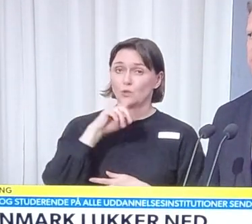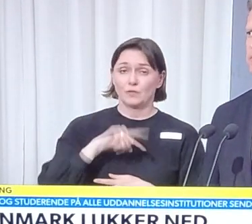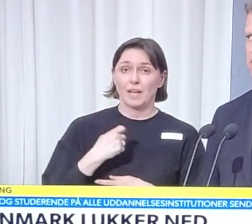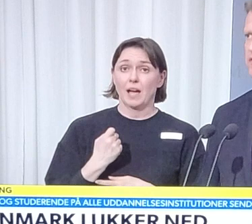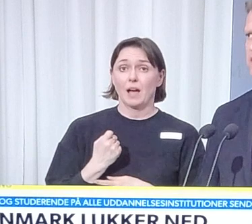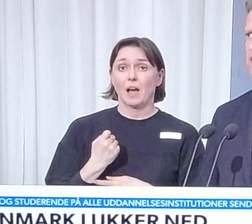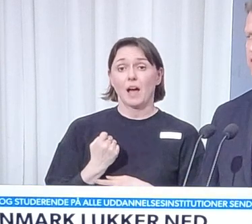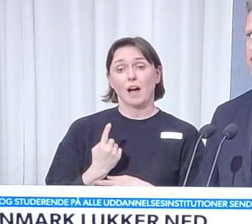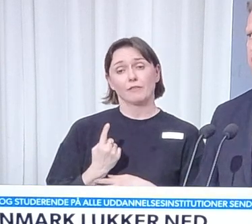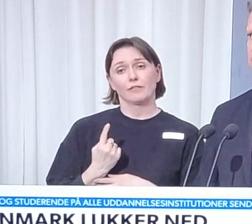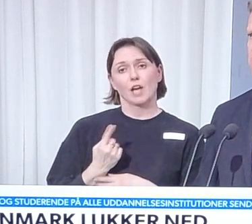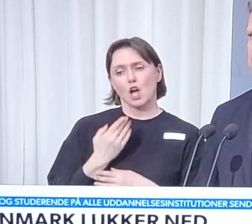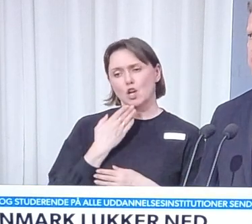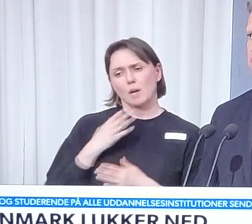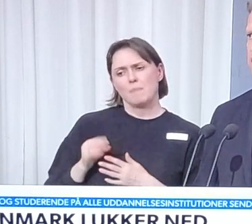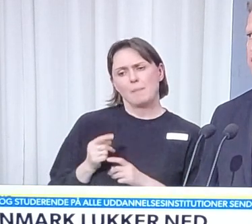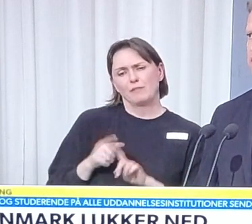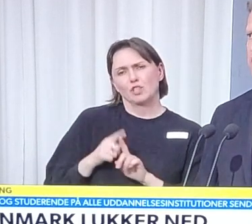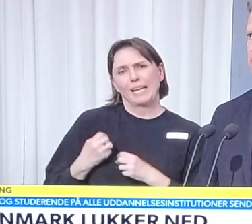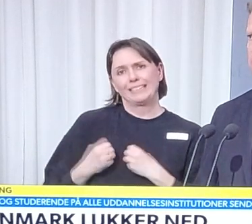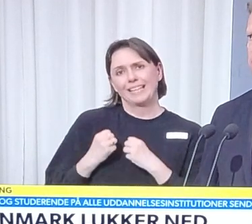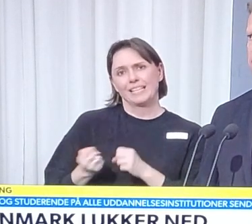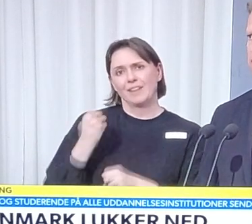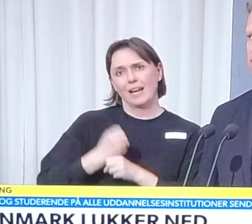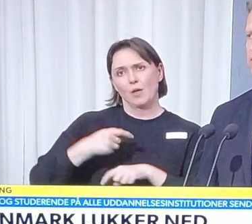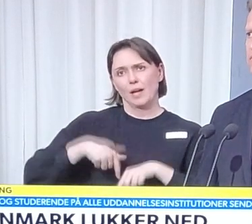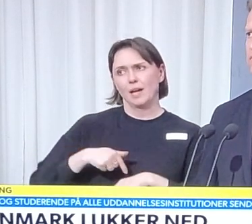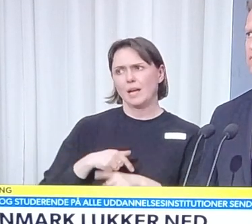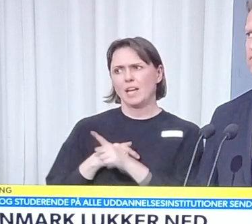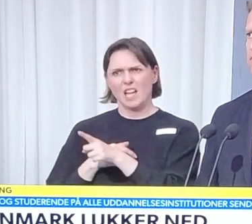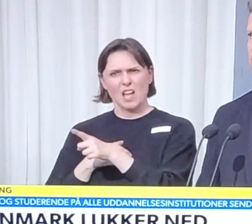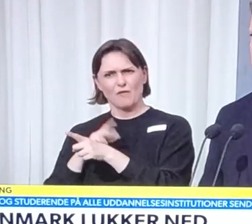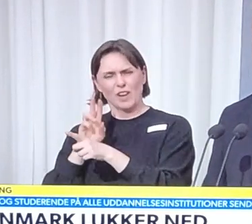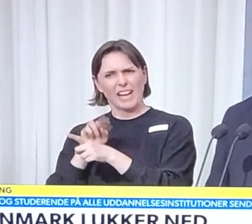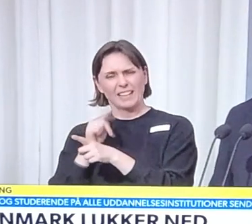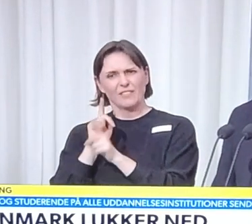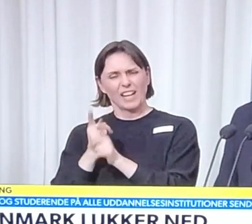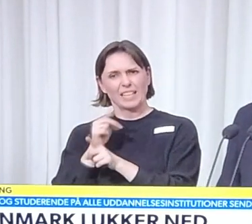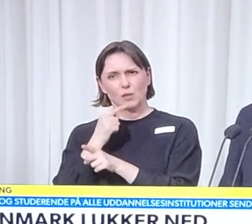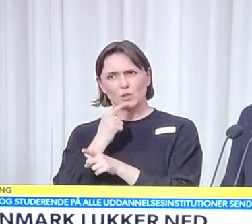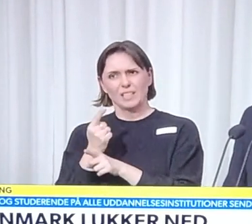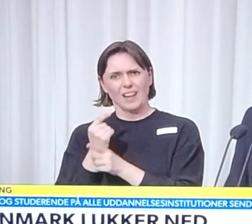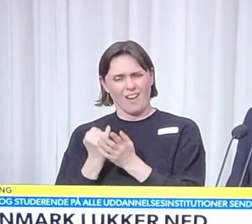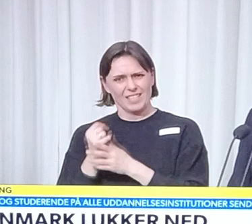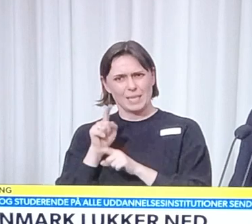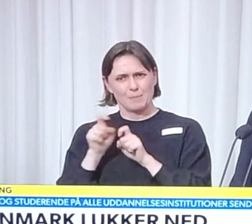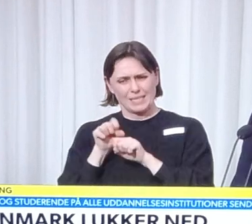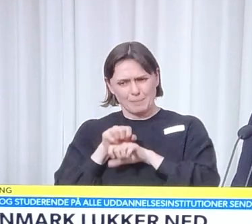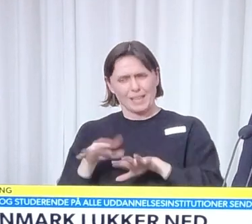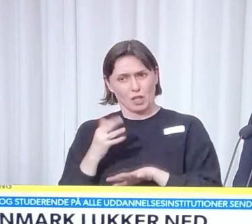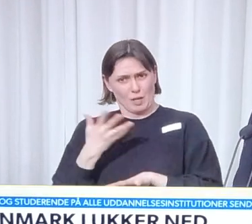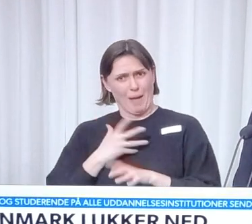sted med de forskellige tiltag, vi har taget i Danmark. Hvordan kan du sige det, når smitten spreder sig så meget hurtigere i Danmark?